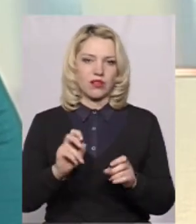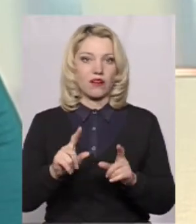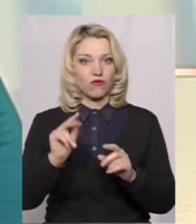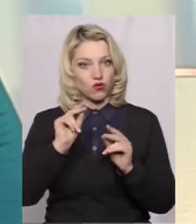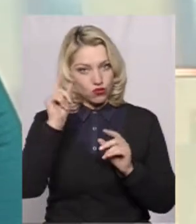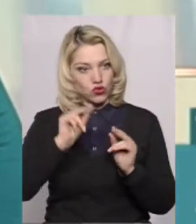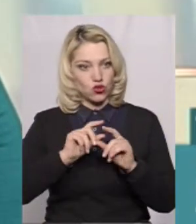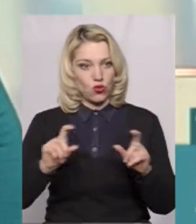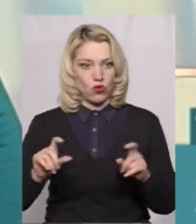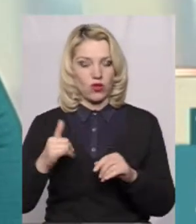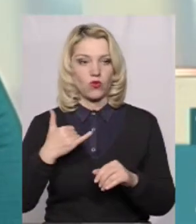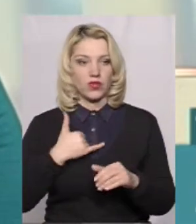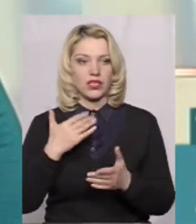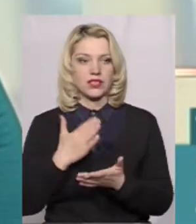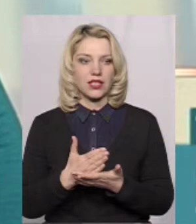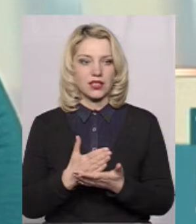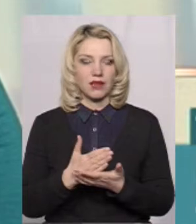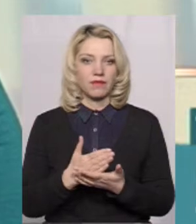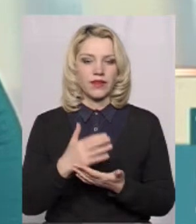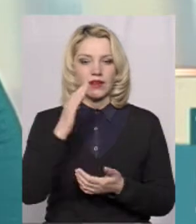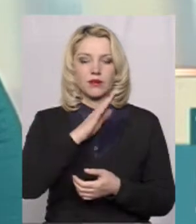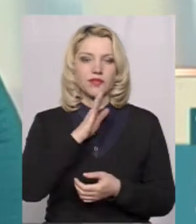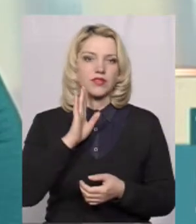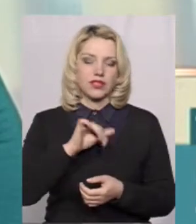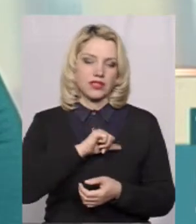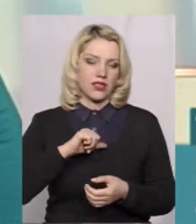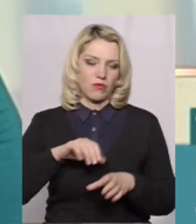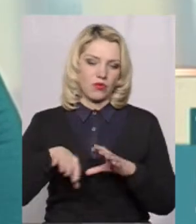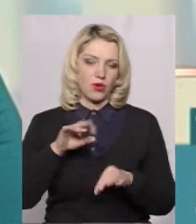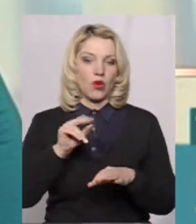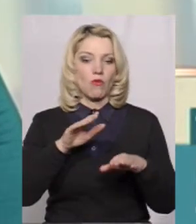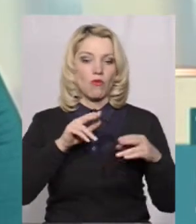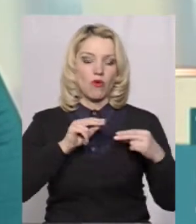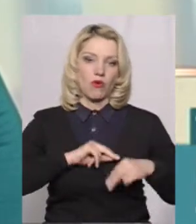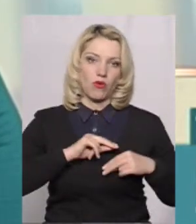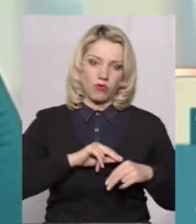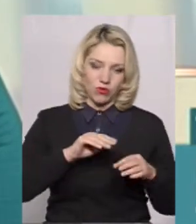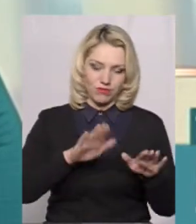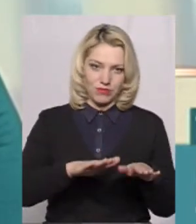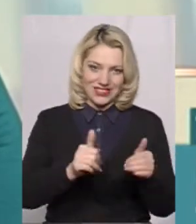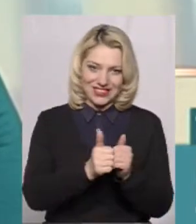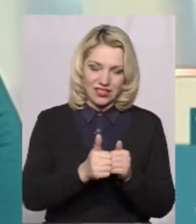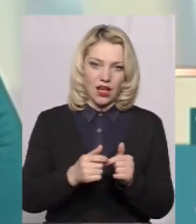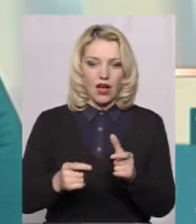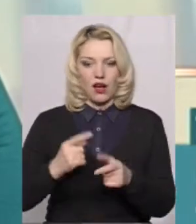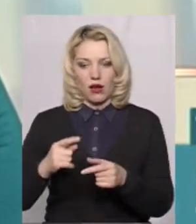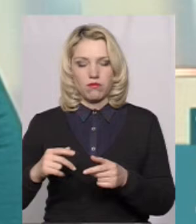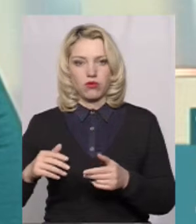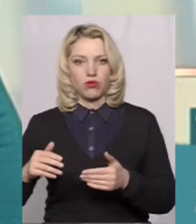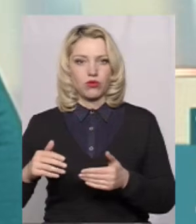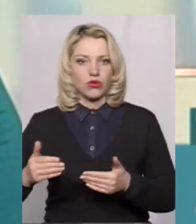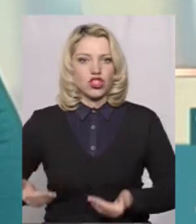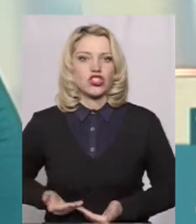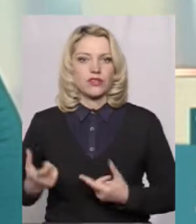школах. В нас є... Батьки обирають по місцю роботи, по місцю проживання. І все. Більше так,